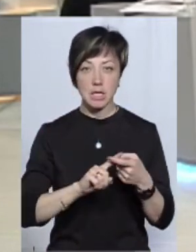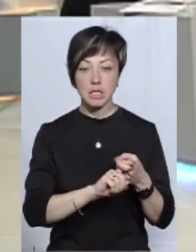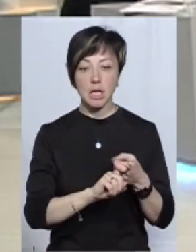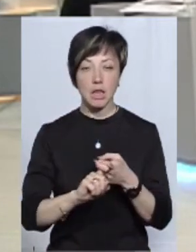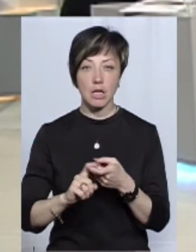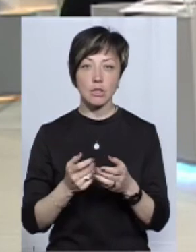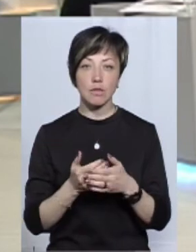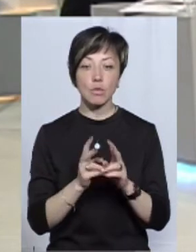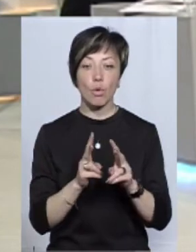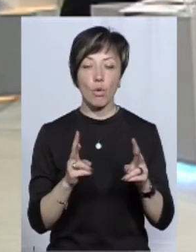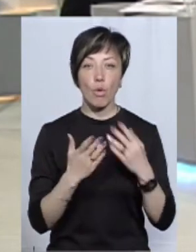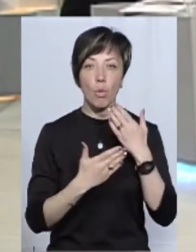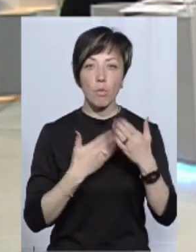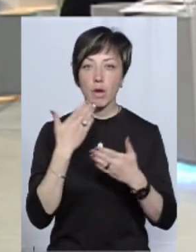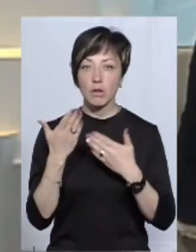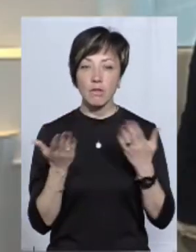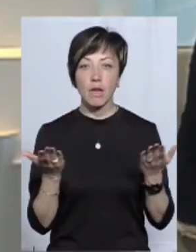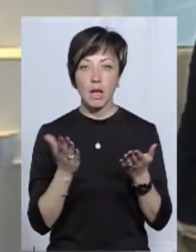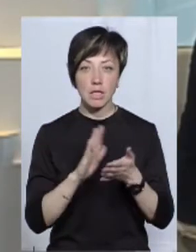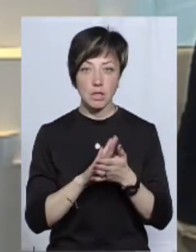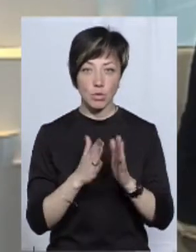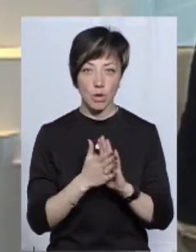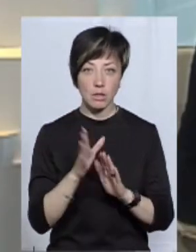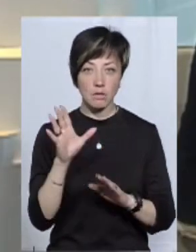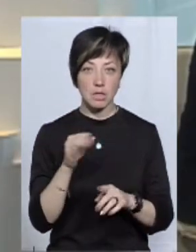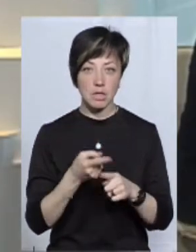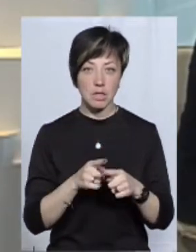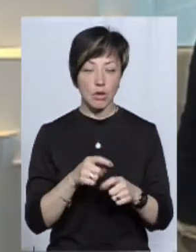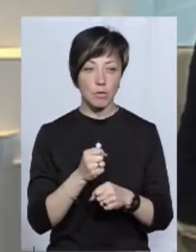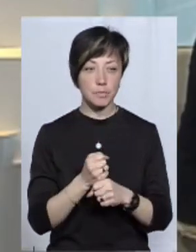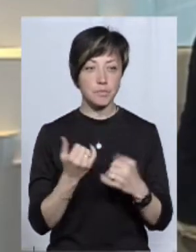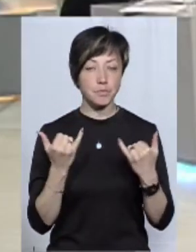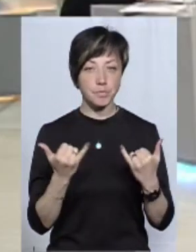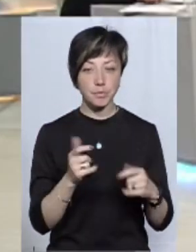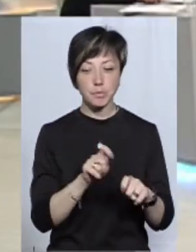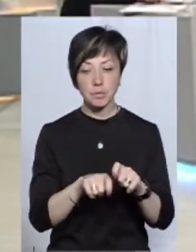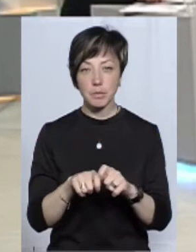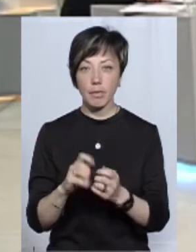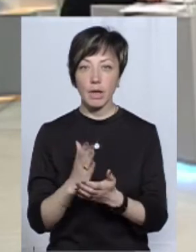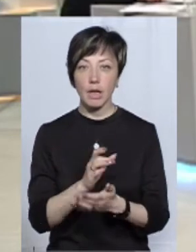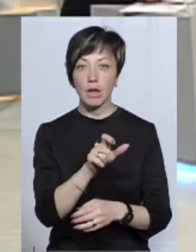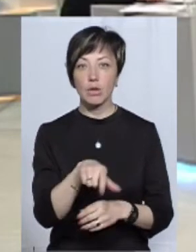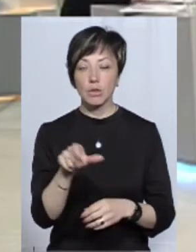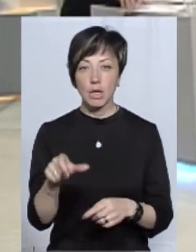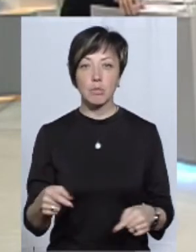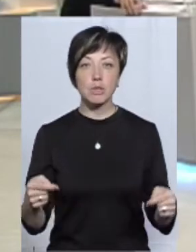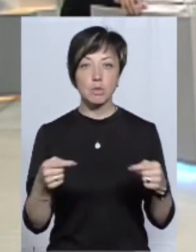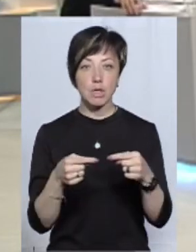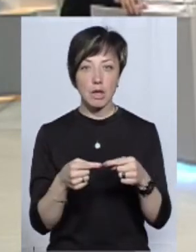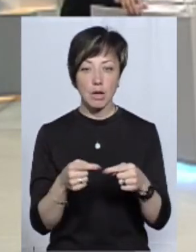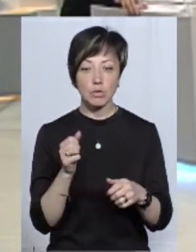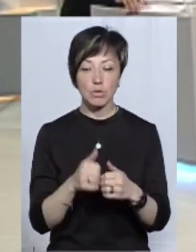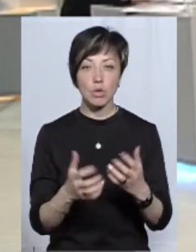залежить від того, я кажу, кого опитували, в якій ситуації це все робилося. Дякую вам. Сьогодні з експертів маємо людей, які безпосередньо,